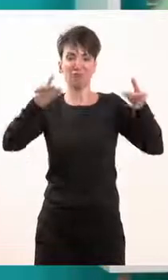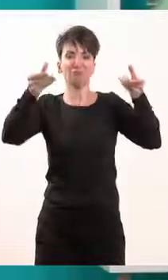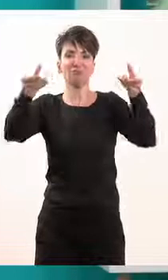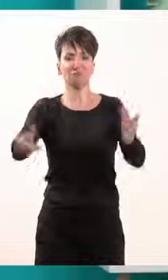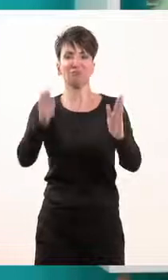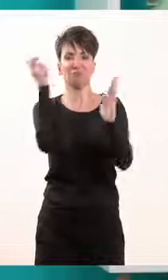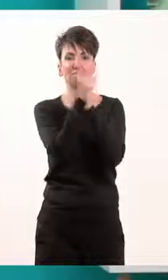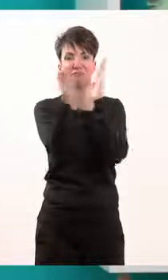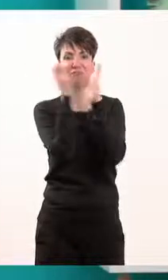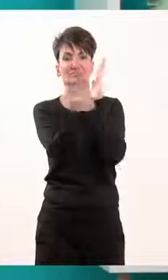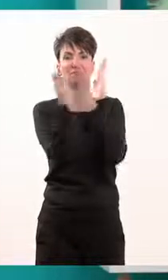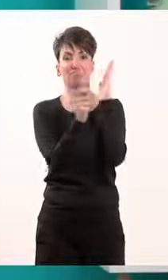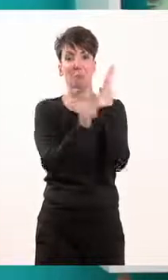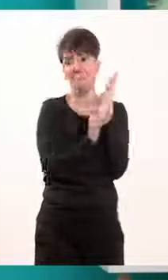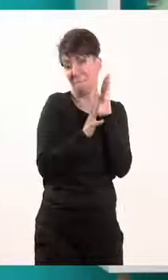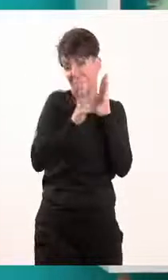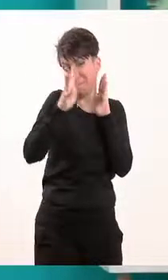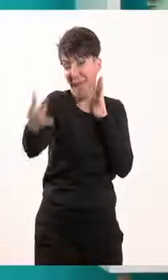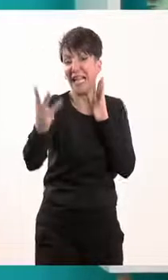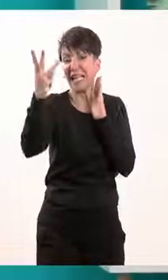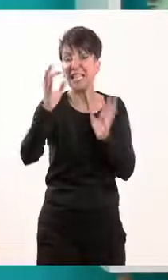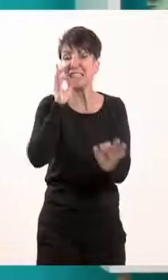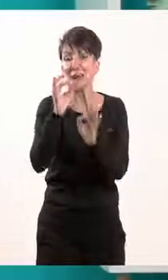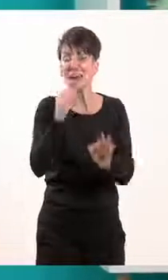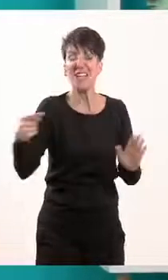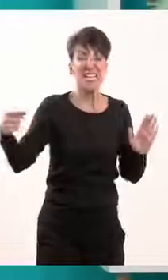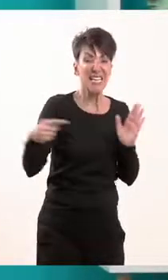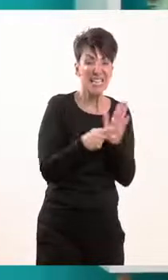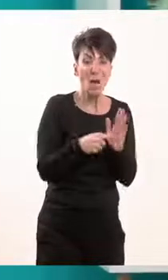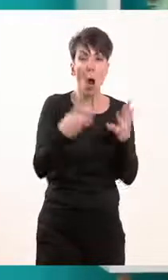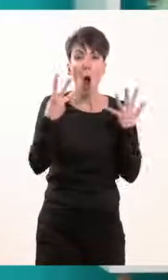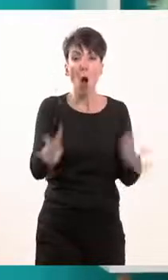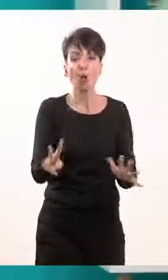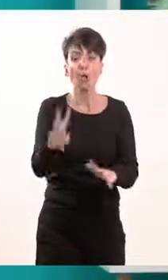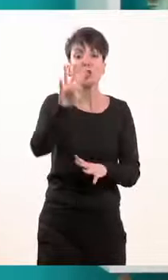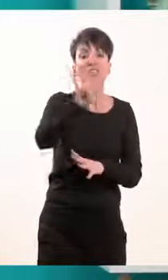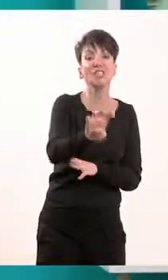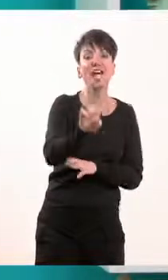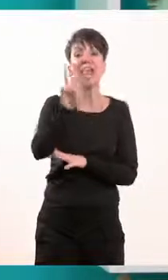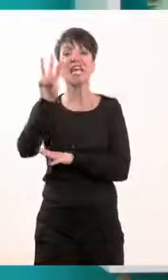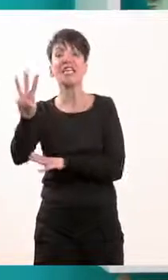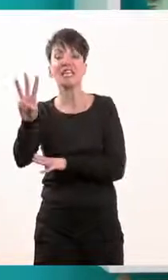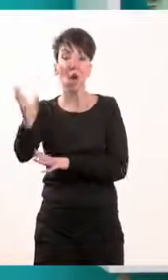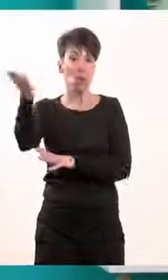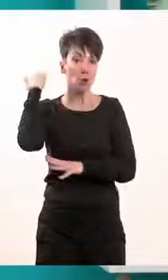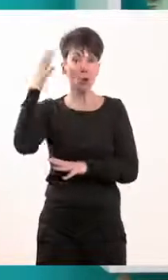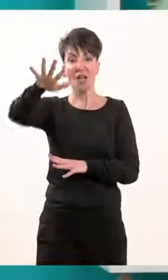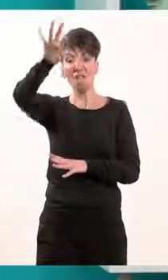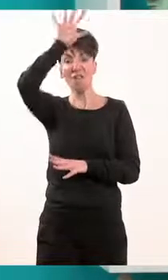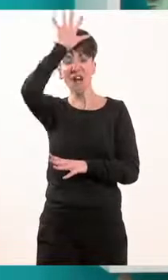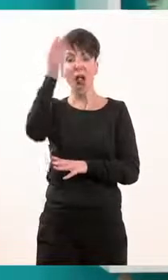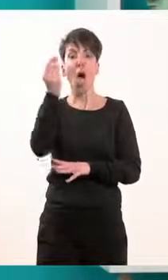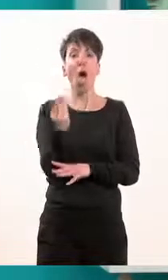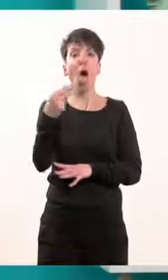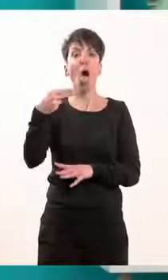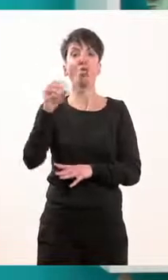1843, την 3η του Σεπτέμβρη, στον ελληνικό λαό, από τον τότε βασιλιά Όθωνα, όπως θα